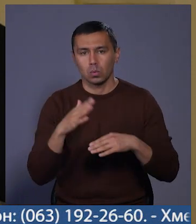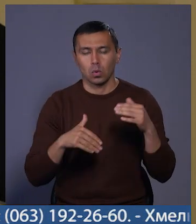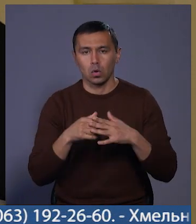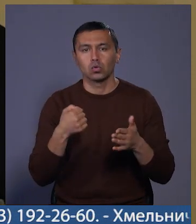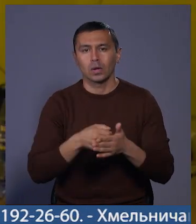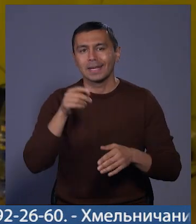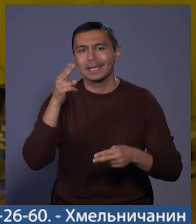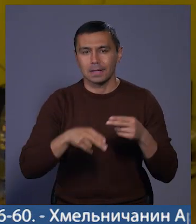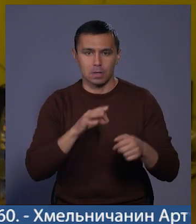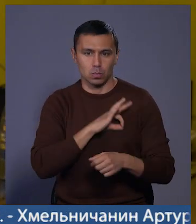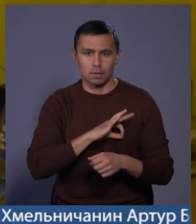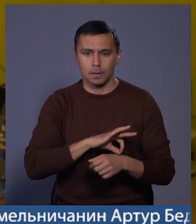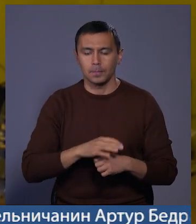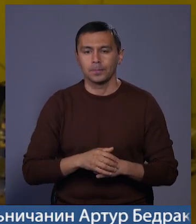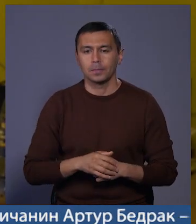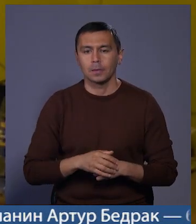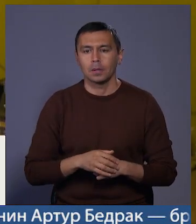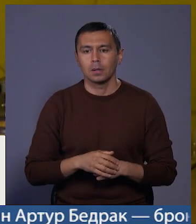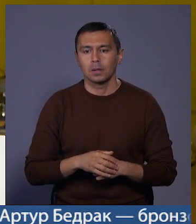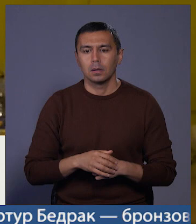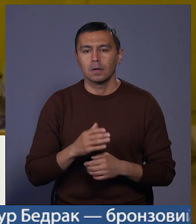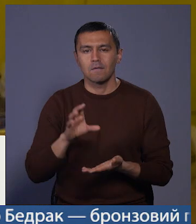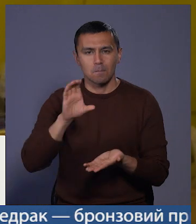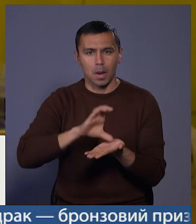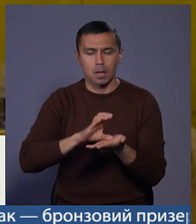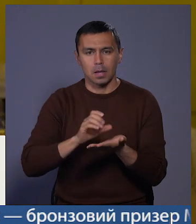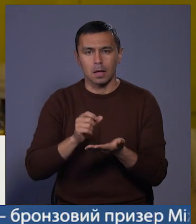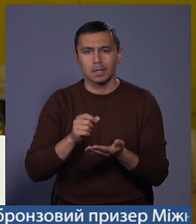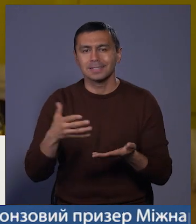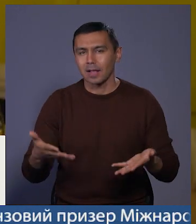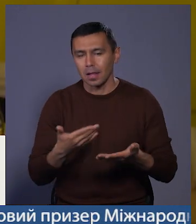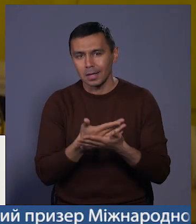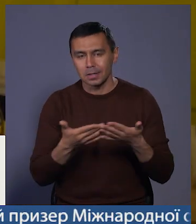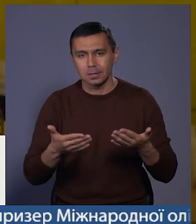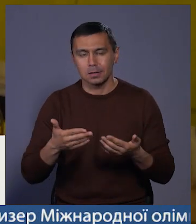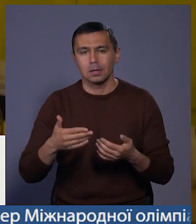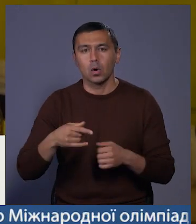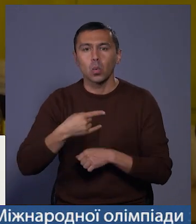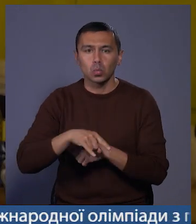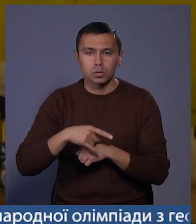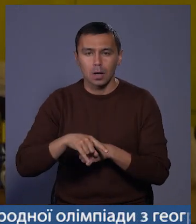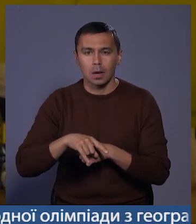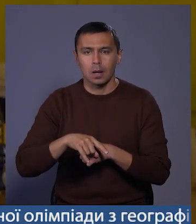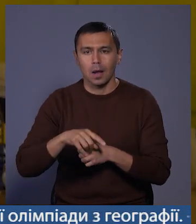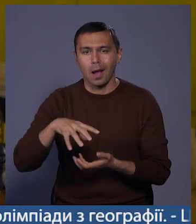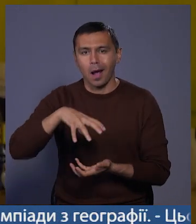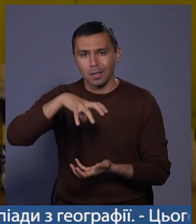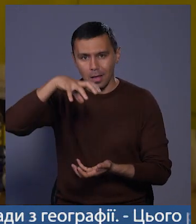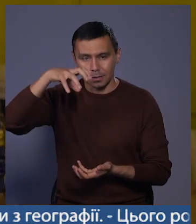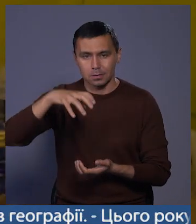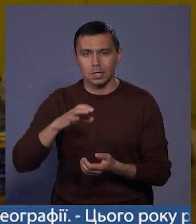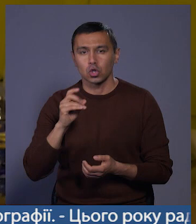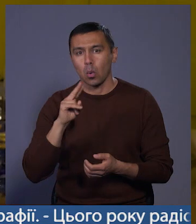споживача». «В банках знаходяться фруктові салати, це ананас, персик, груша в сиропі.